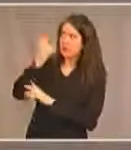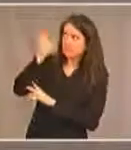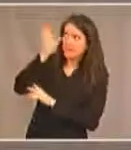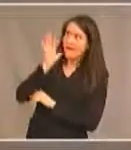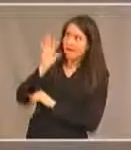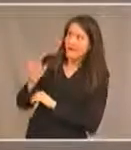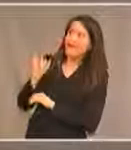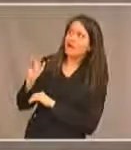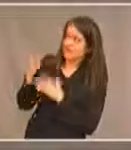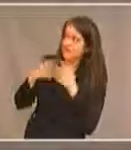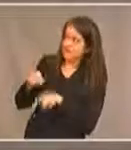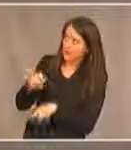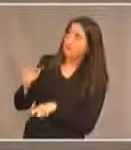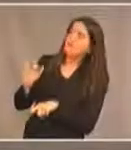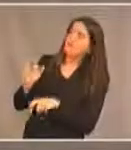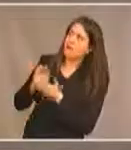mamans qui s'inquiètent